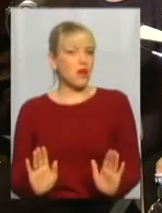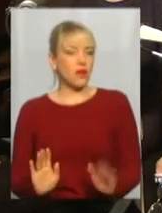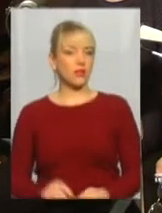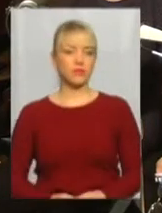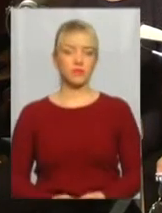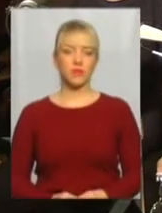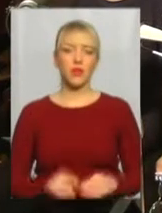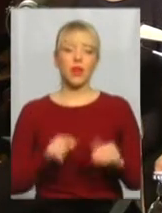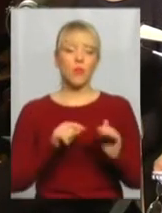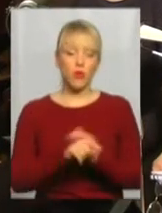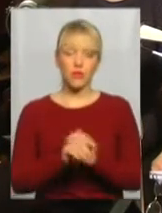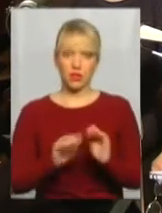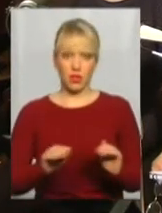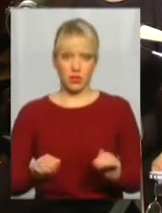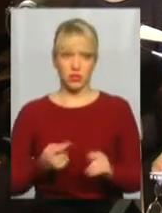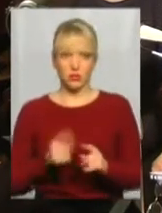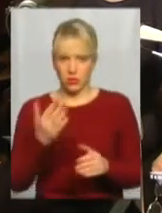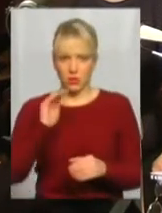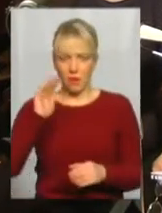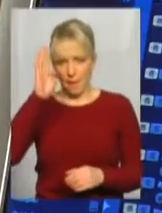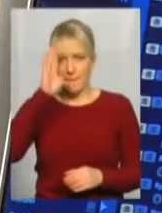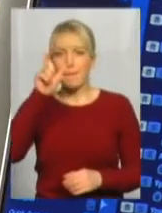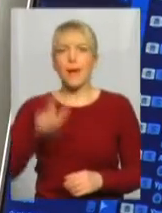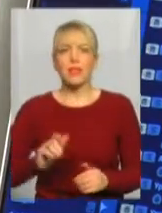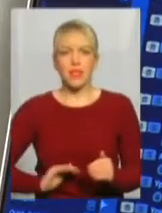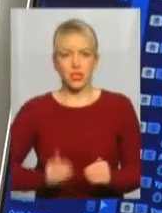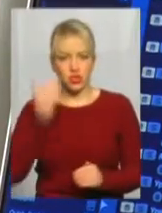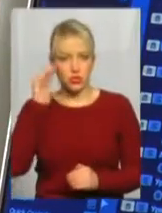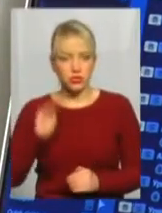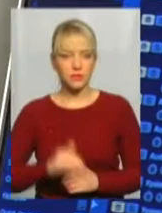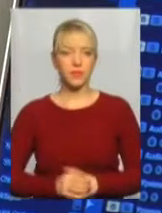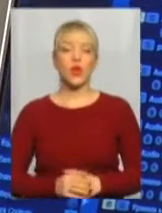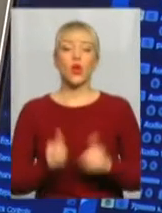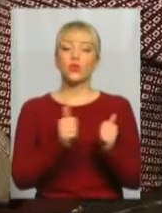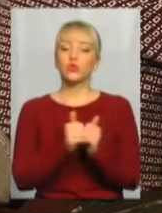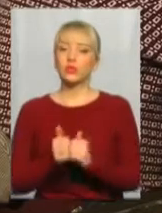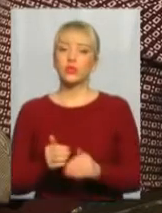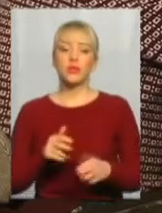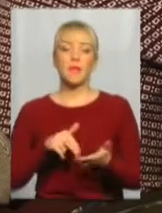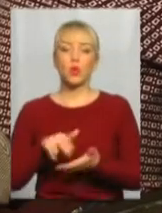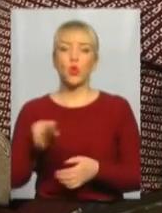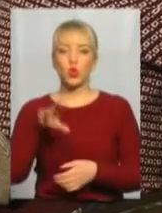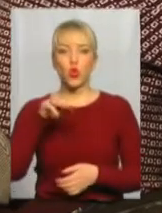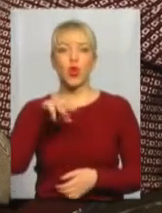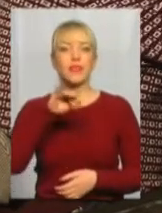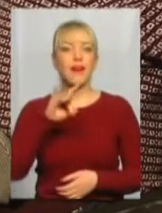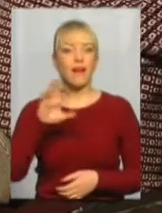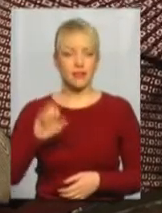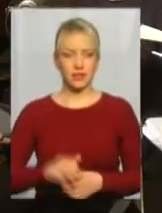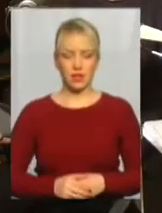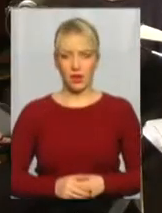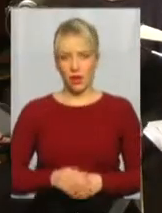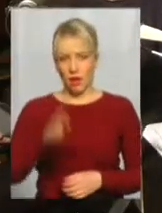Повтікали діти. Це якийсь панич? Сусідки підходять до Тараса. Паночку,